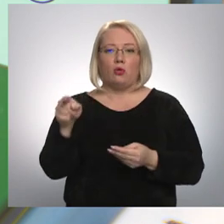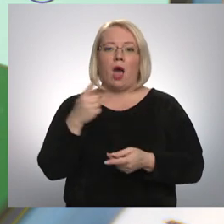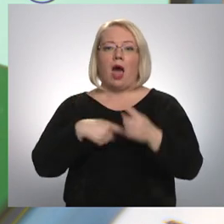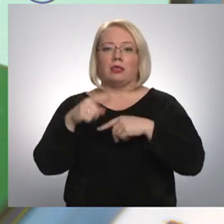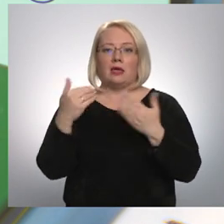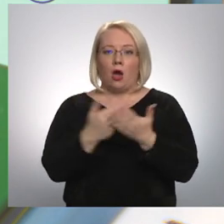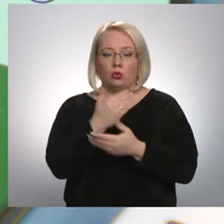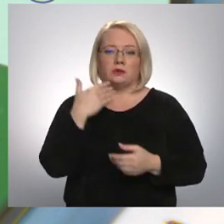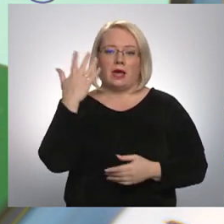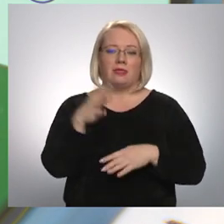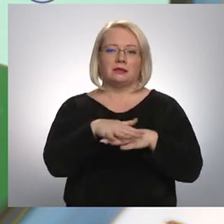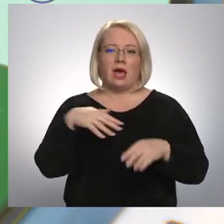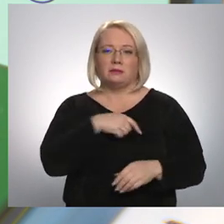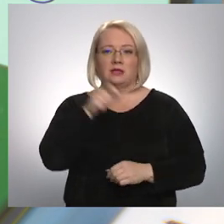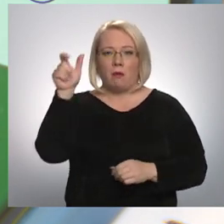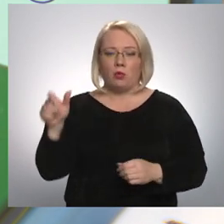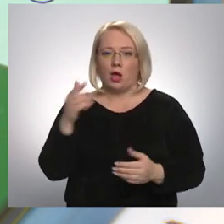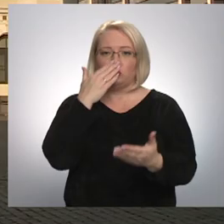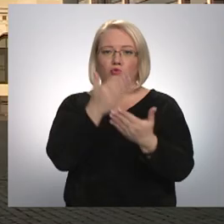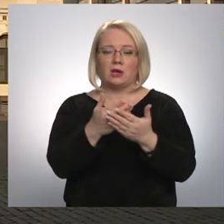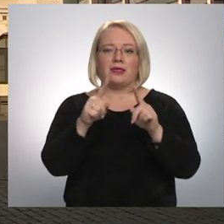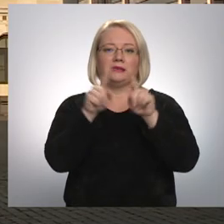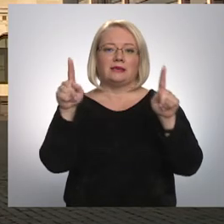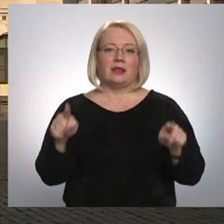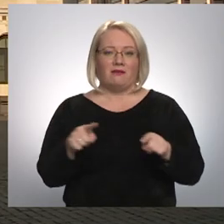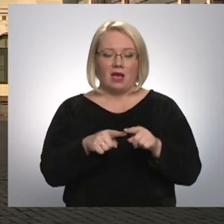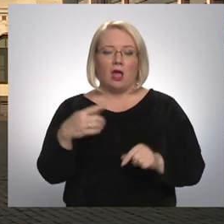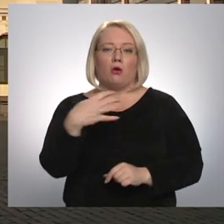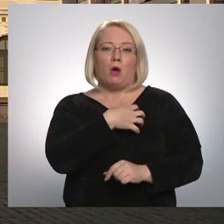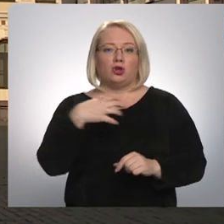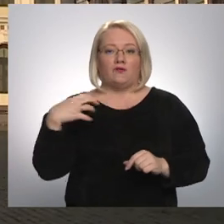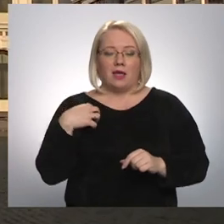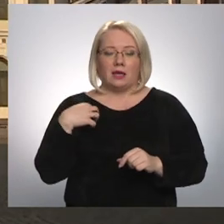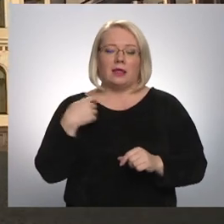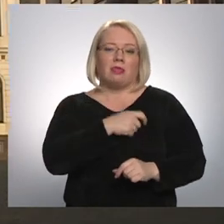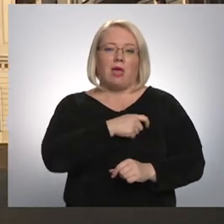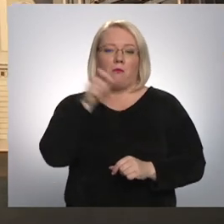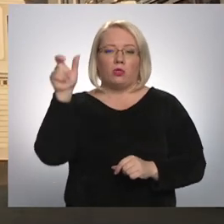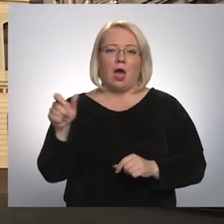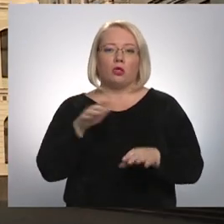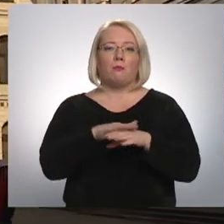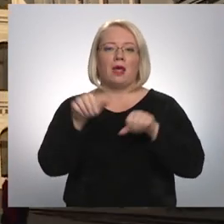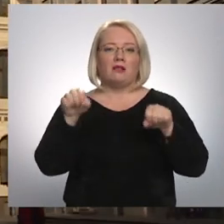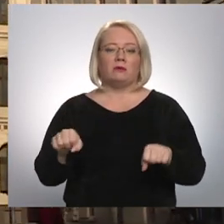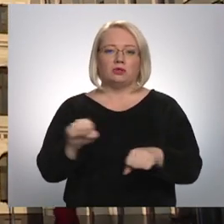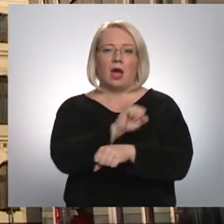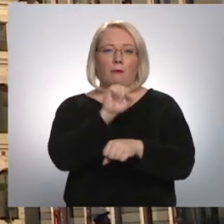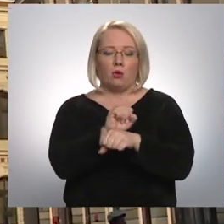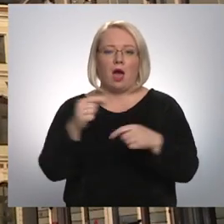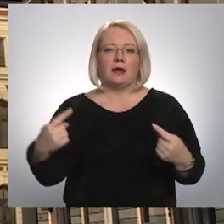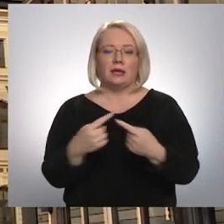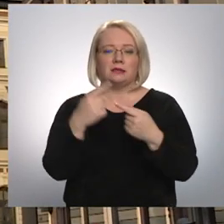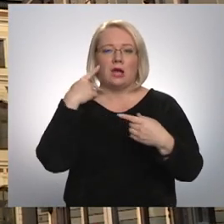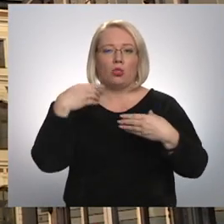saimnas deputāts varēs uzrādīt certifikātu. Savukārt pašvaldībās deputāta pilnvaras tiks apturētas ar attiecīgu domas lēmumu.